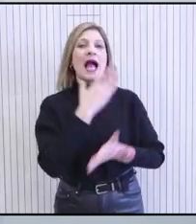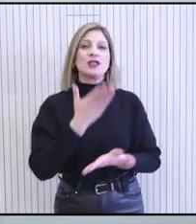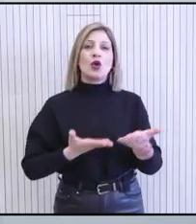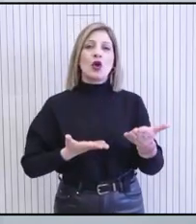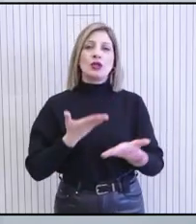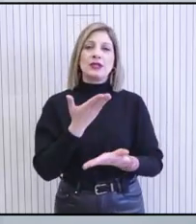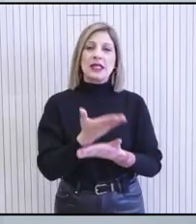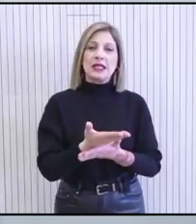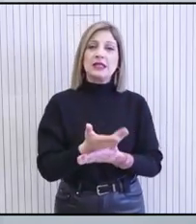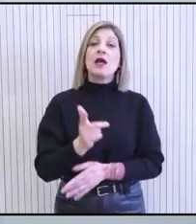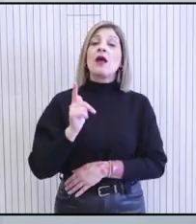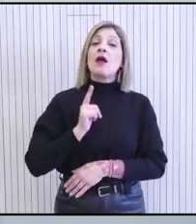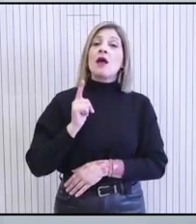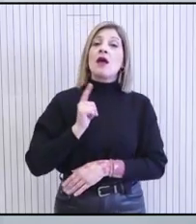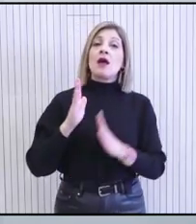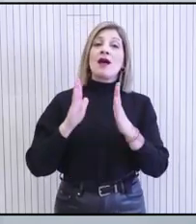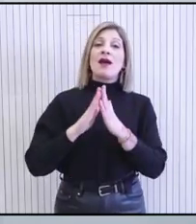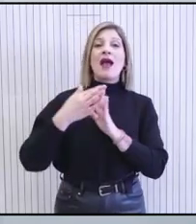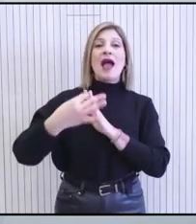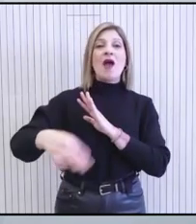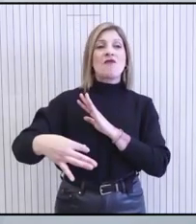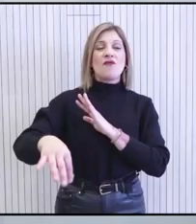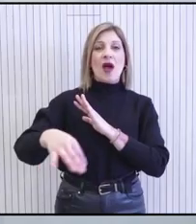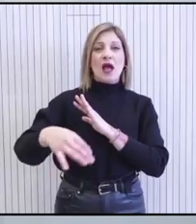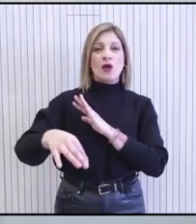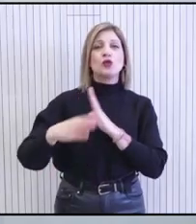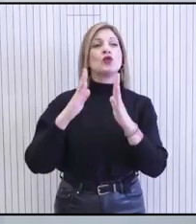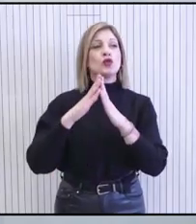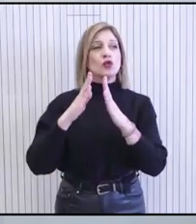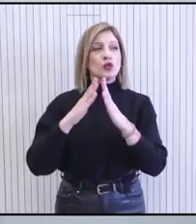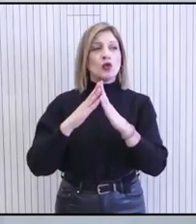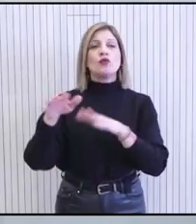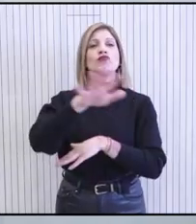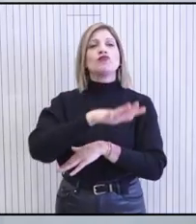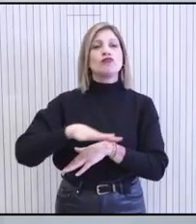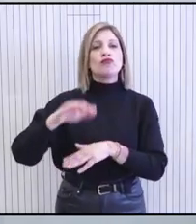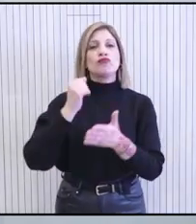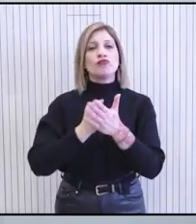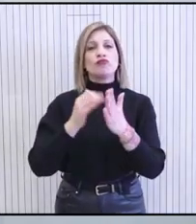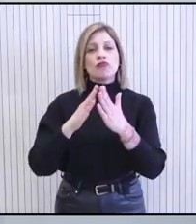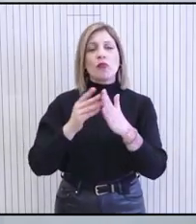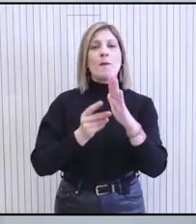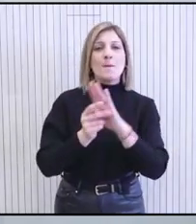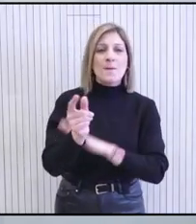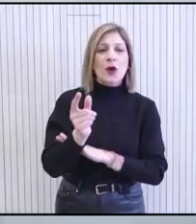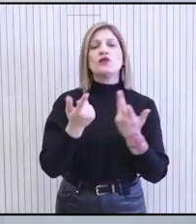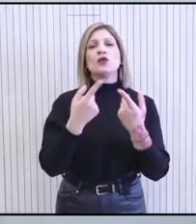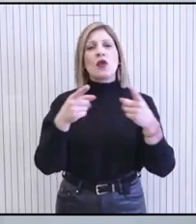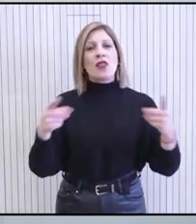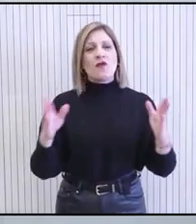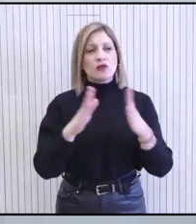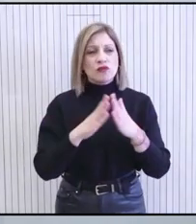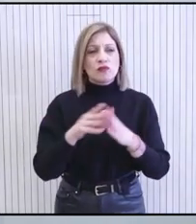Σημειώνεται ότι για τις κατοικίες ευάλωτων καταναλωτών, κατοικίες σε ορεινές περιοχές και κατοικίες προσφύγων σε προσφυγικούς